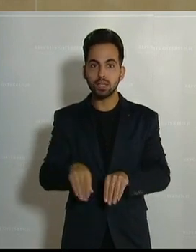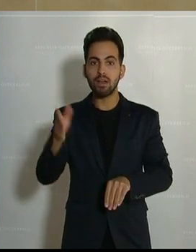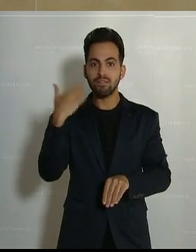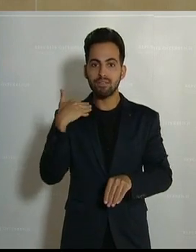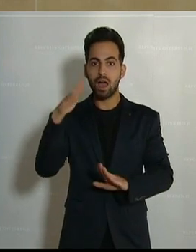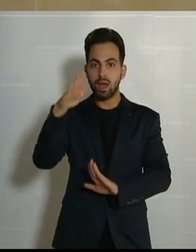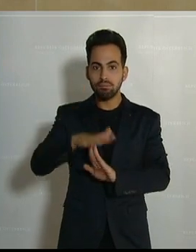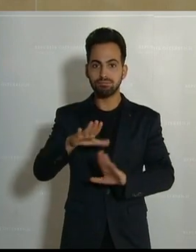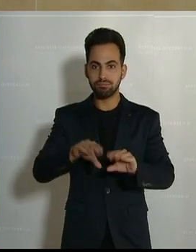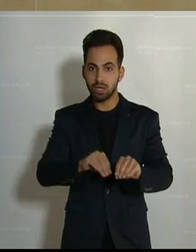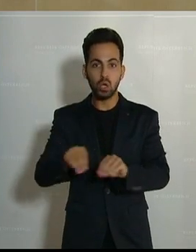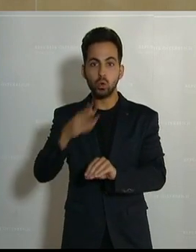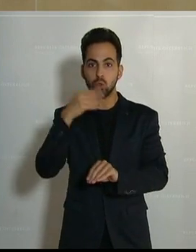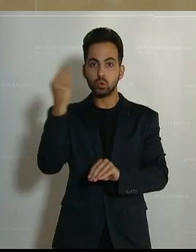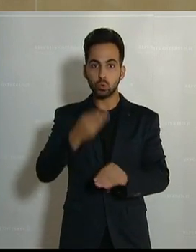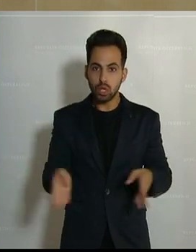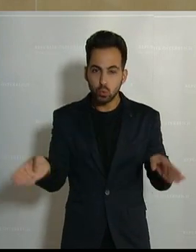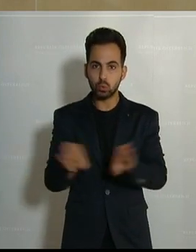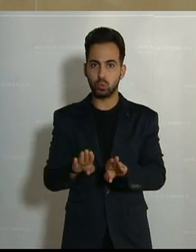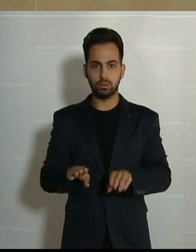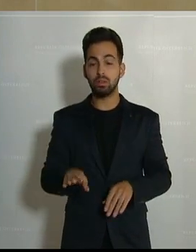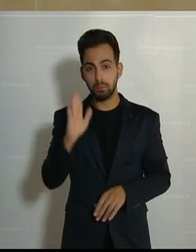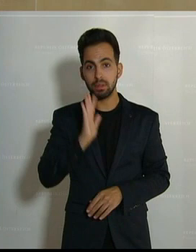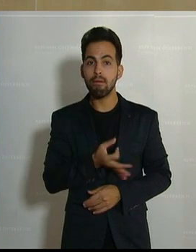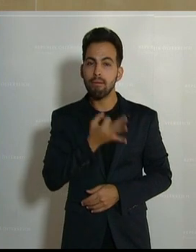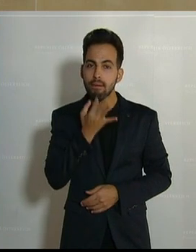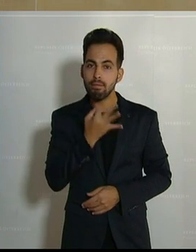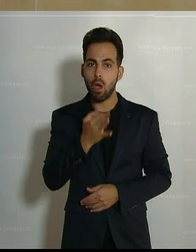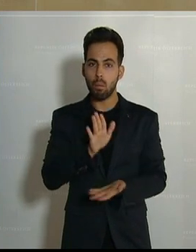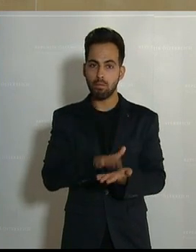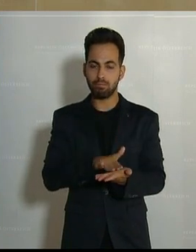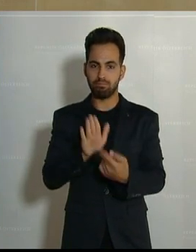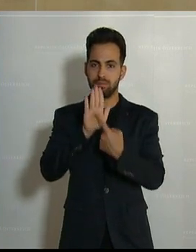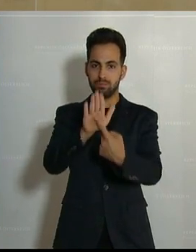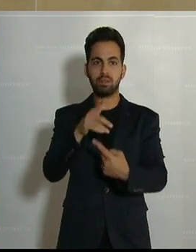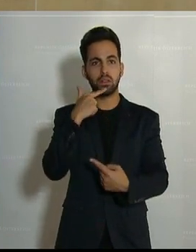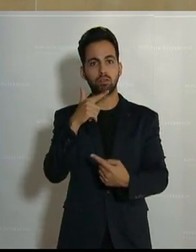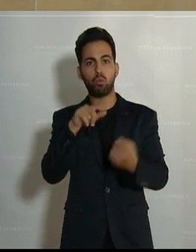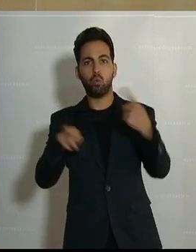Ich bitte darum, dass man hier genau die Tatsache darstellt.